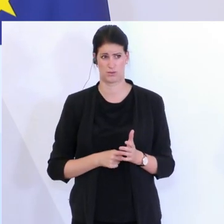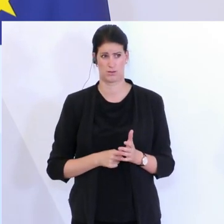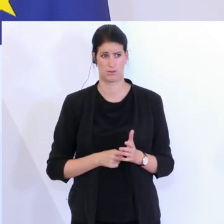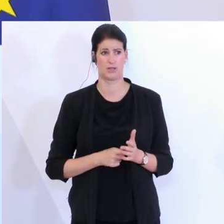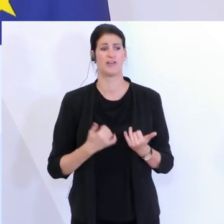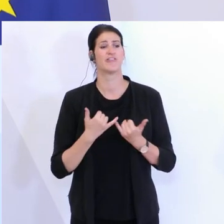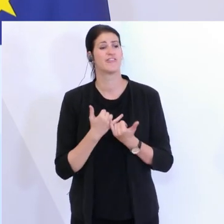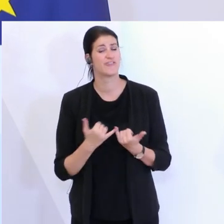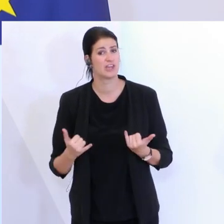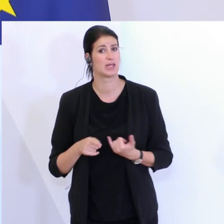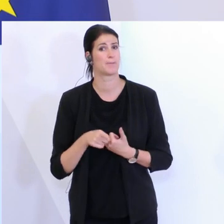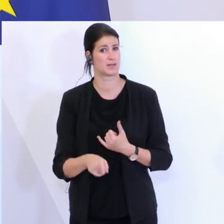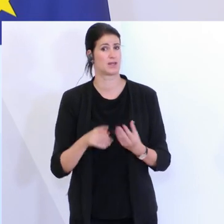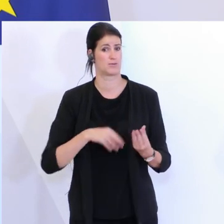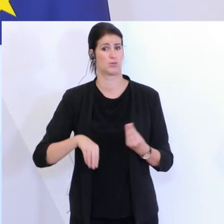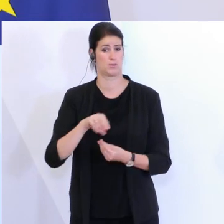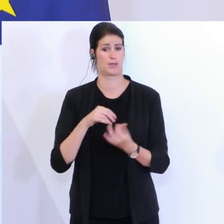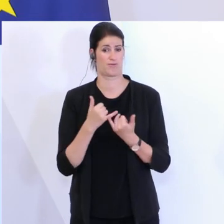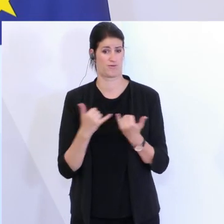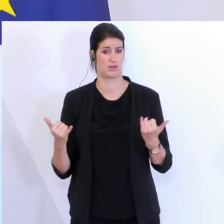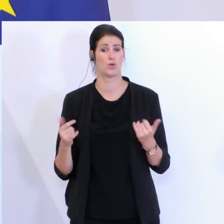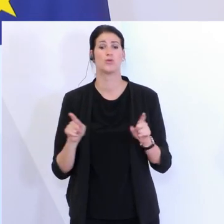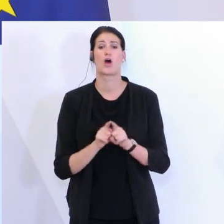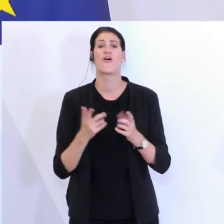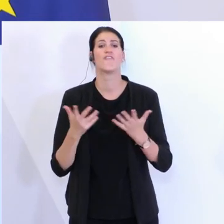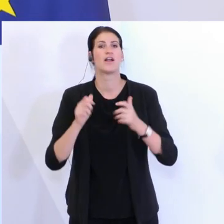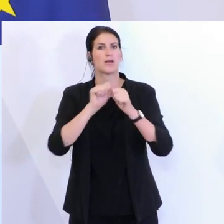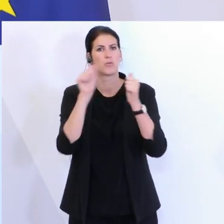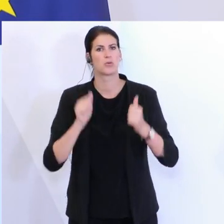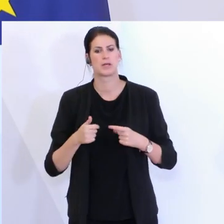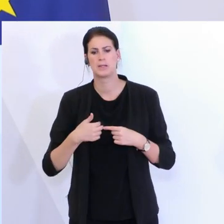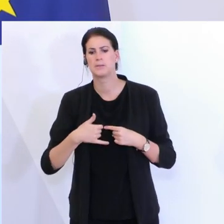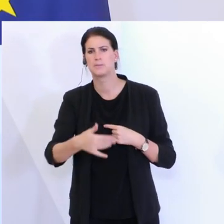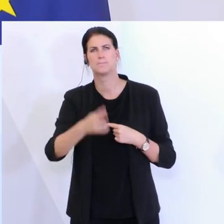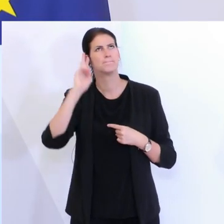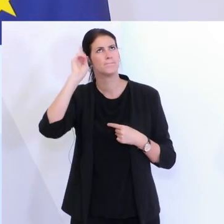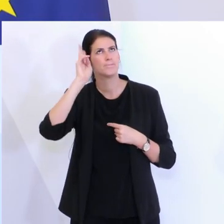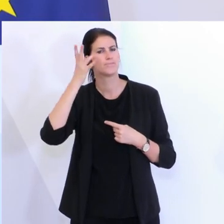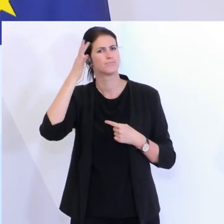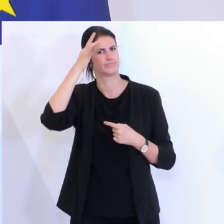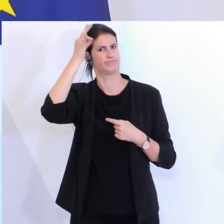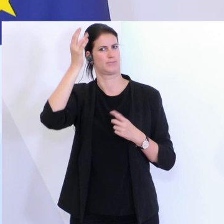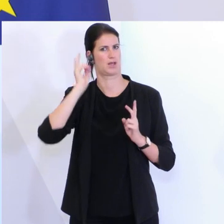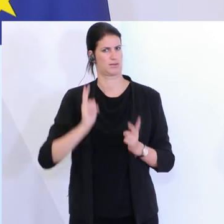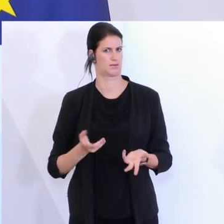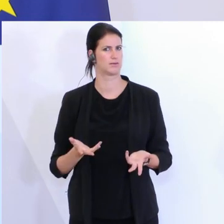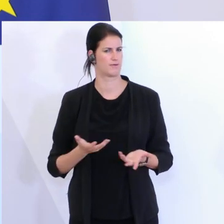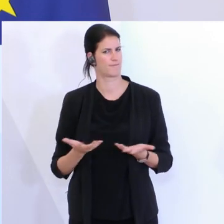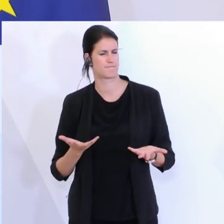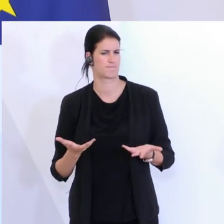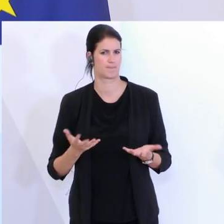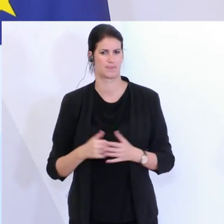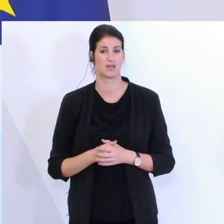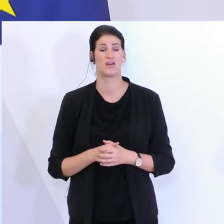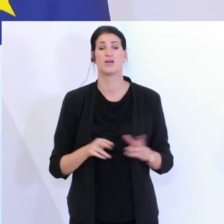mit dem allen umgehen und welche Modelle wir uns einfallen für die nächsten Wochen und Monate der Mitarbeiter, die noch weiter in Kurzarbeit bleiben, weil